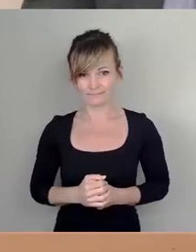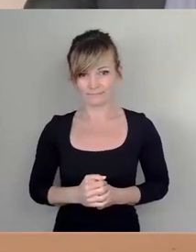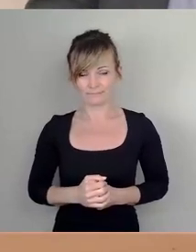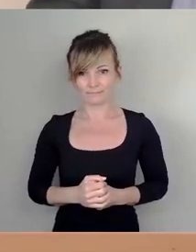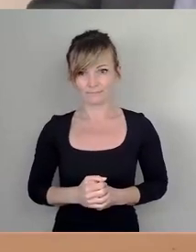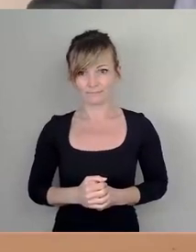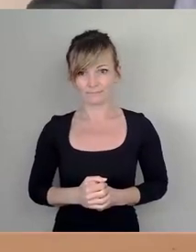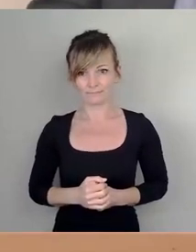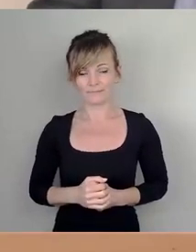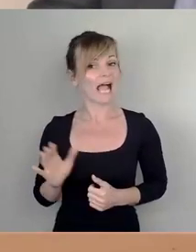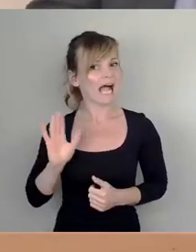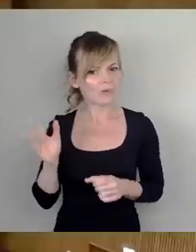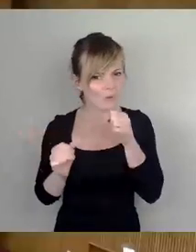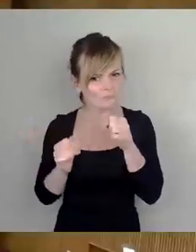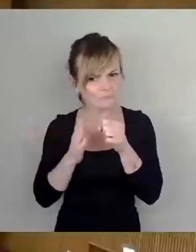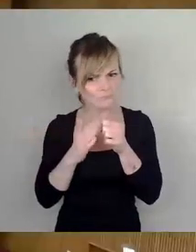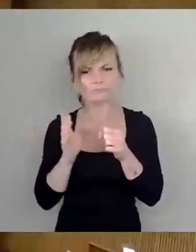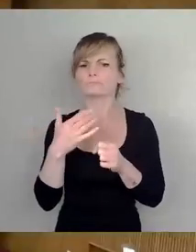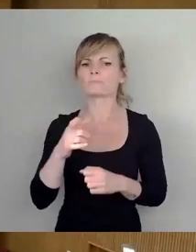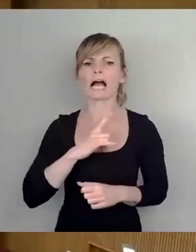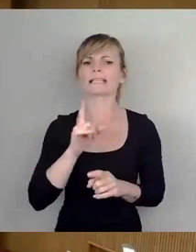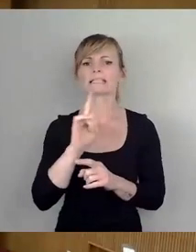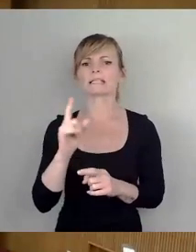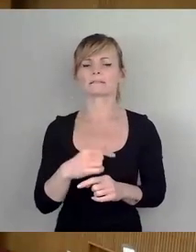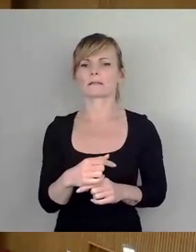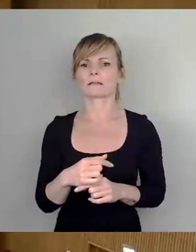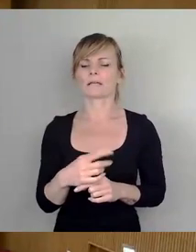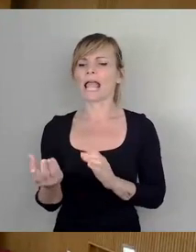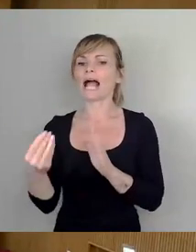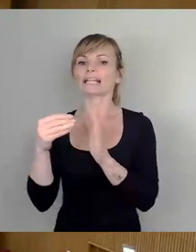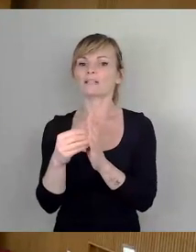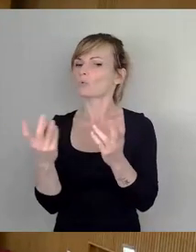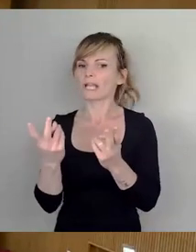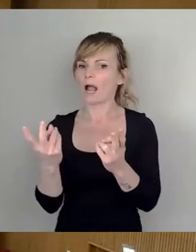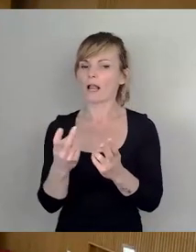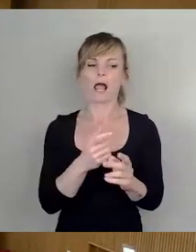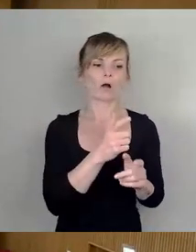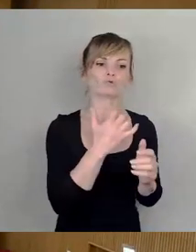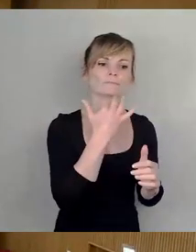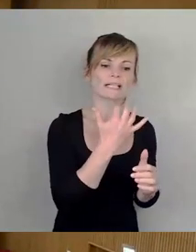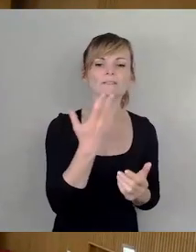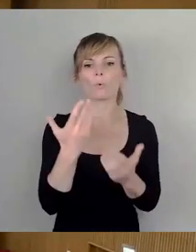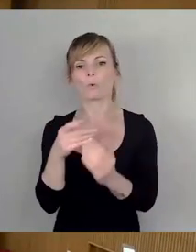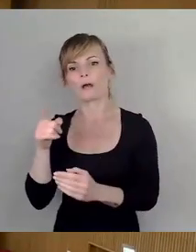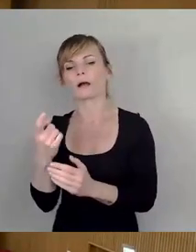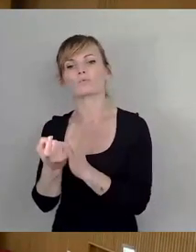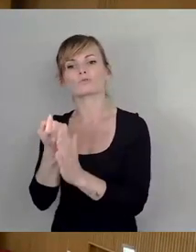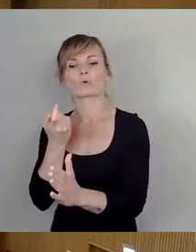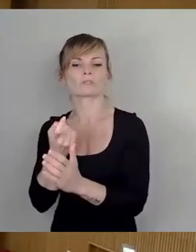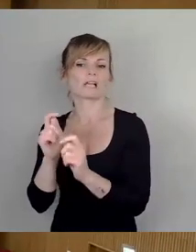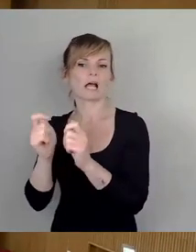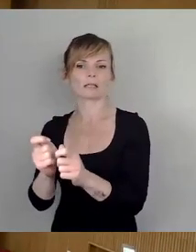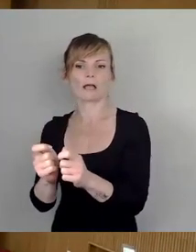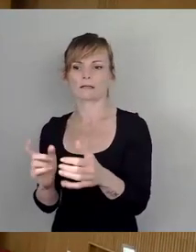Hallo? Eigentlich nicht. Der sollte auf alle Fälle als Ergänzung, egal zum Ausschussbericht oder zum Ursprungsantrag